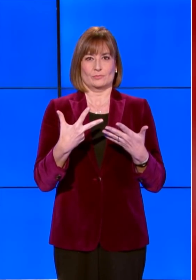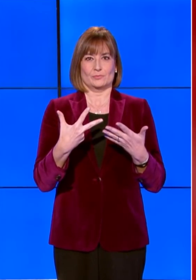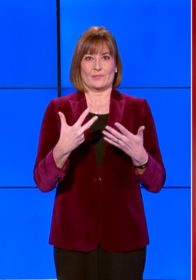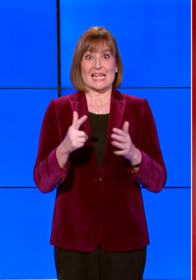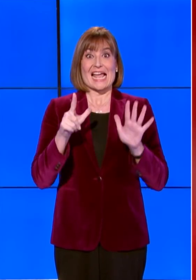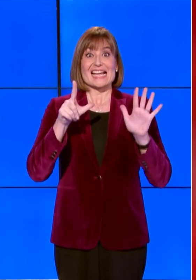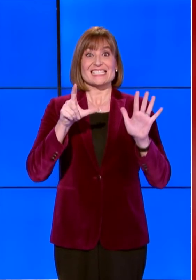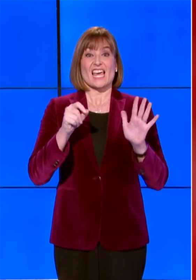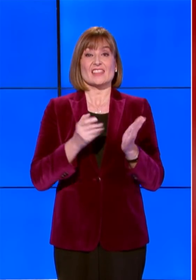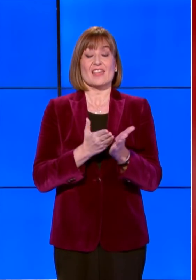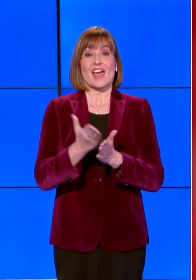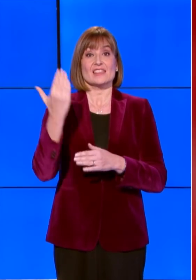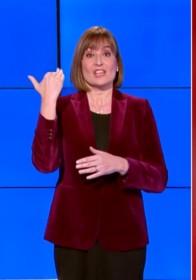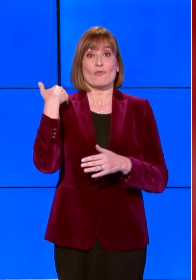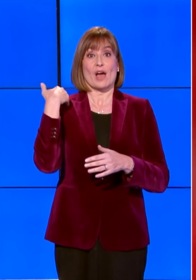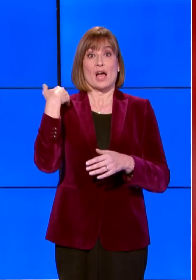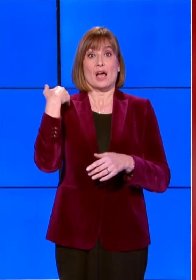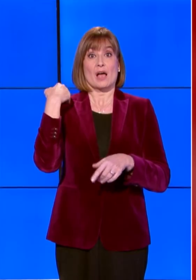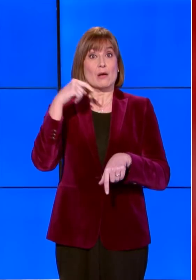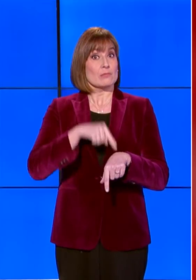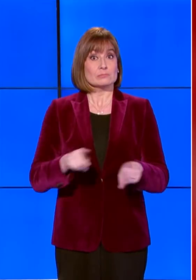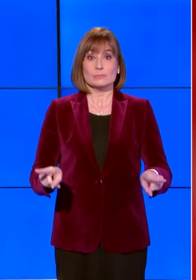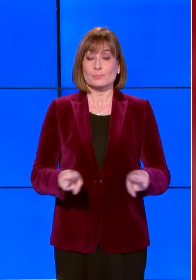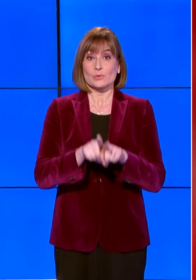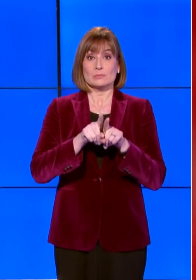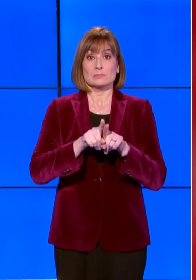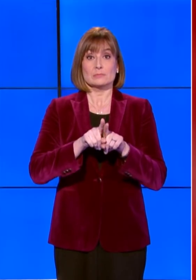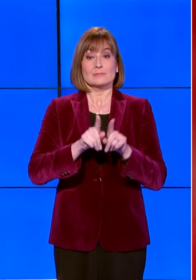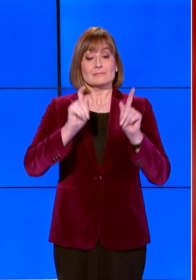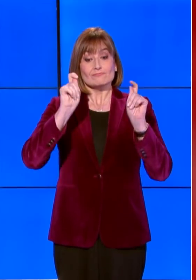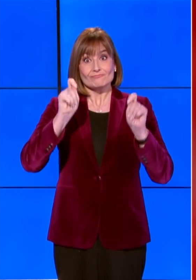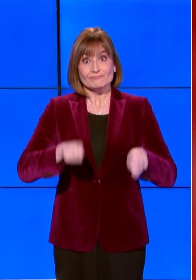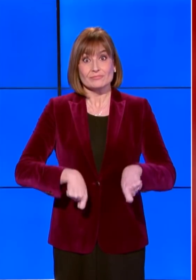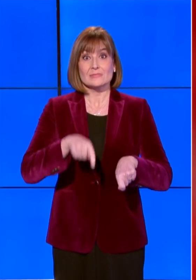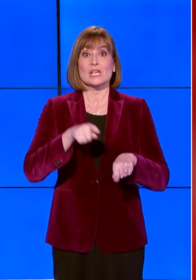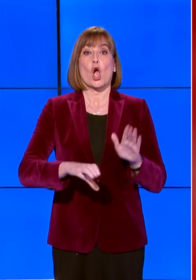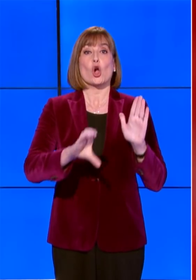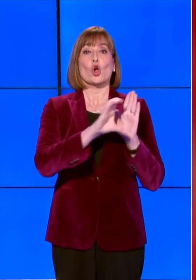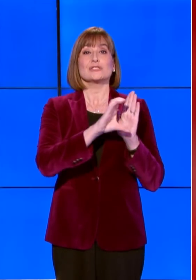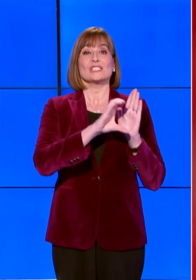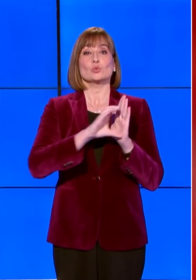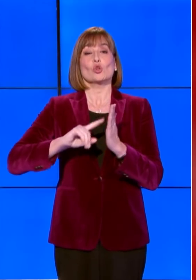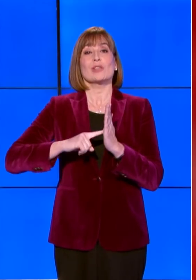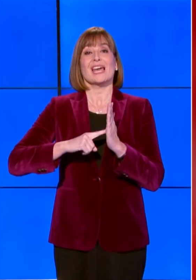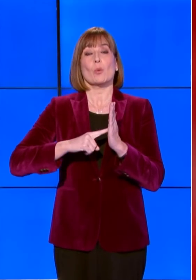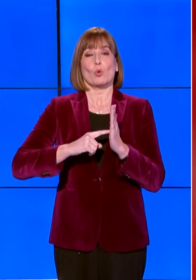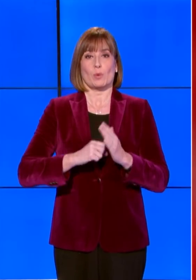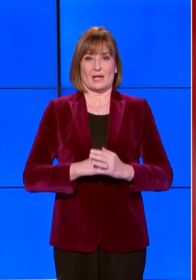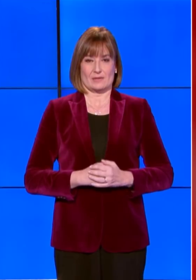Settanta anni fa, nello stesso momento, entrava in vigore la Costituzione della Repubblica,